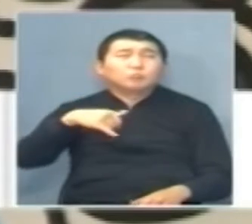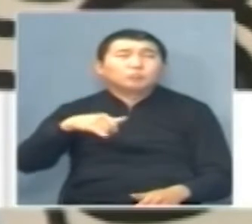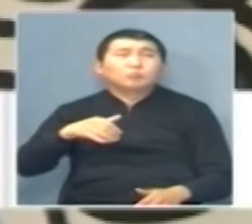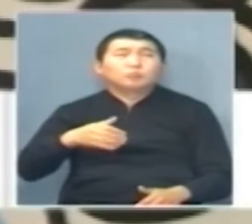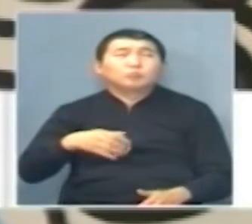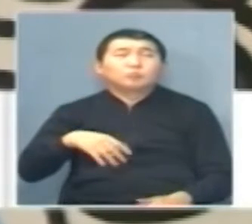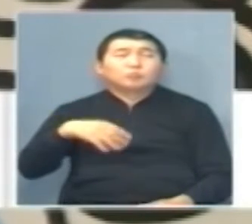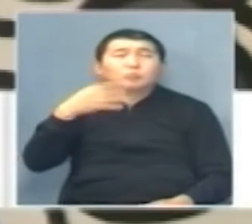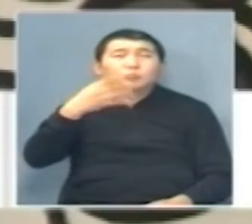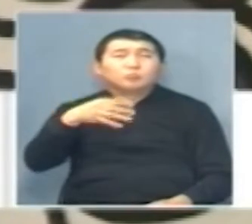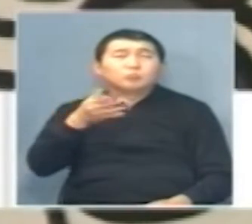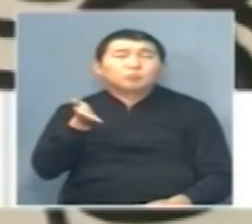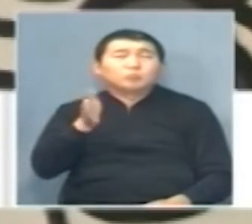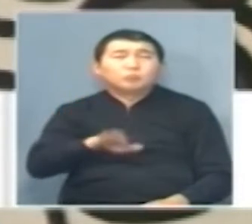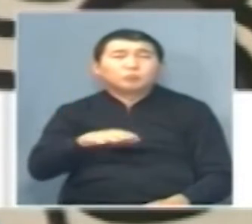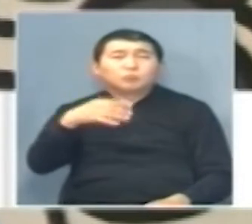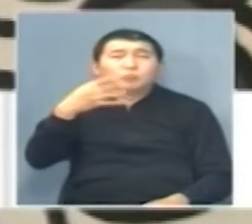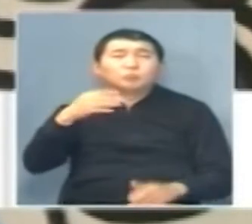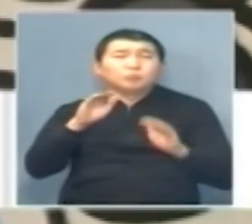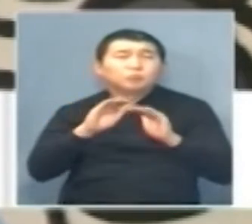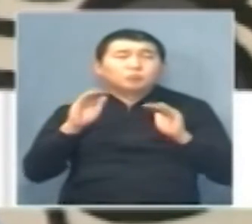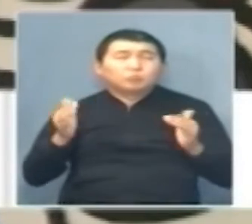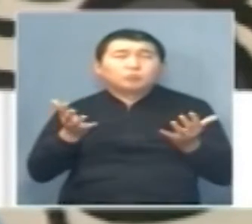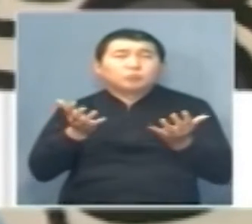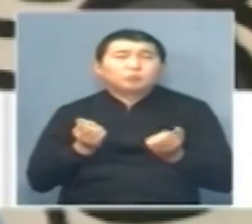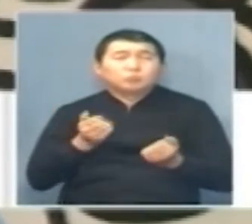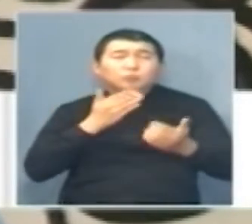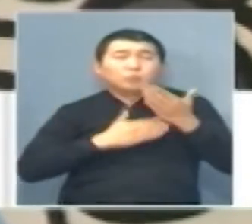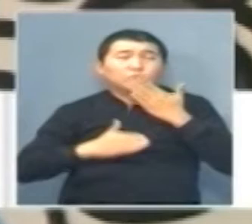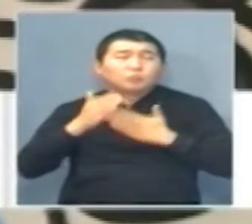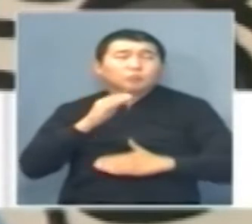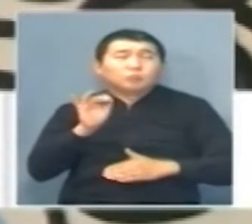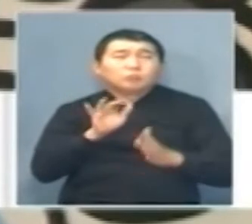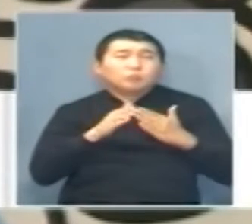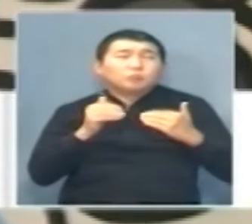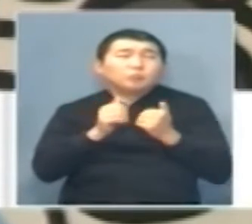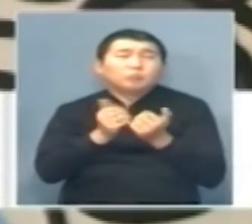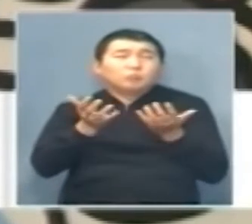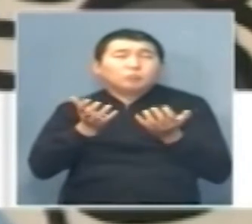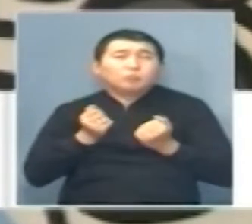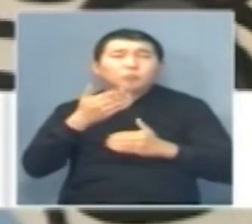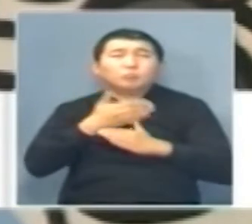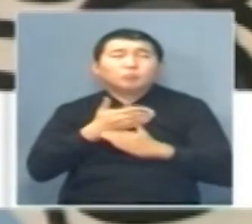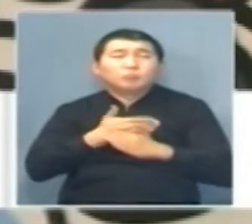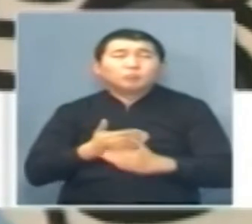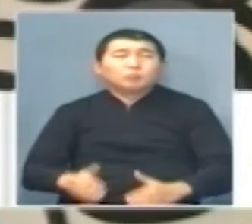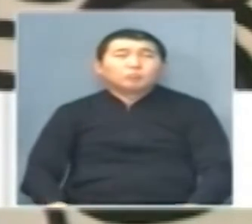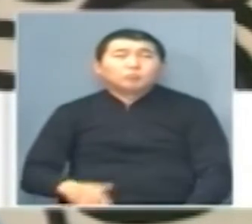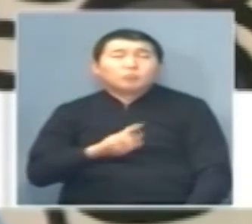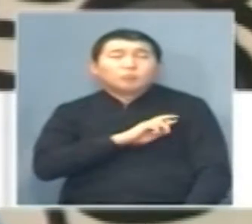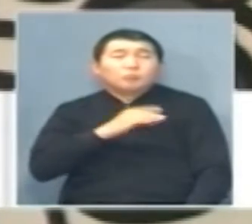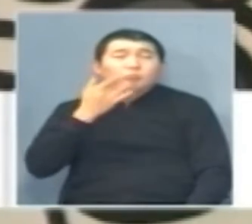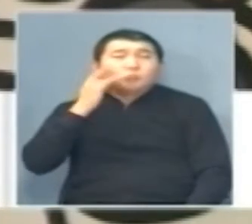получили такую радость, и семьи получили помощь. Я всегда призываю людей к